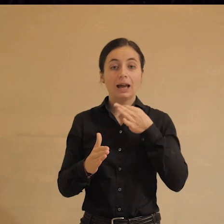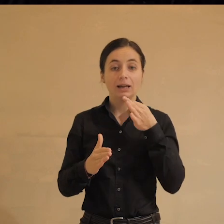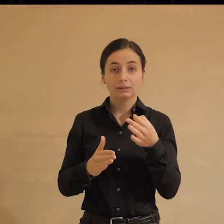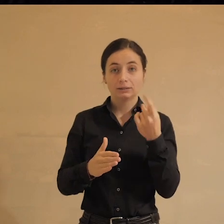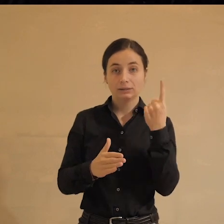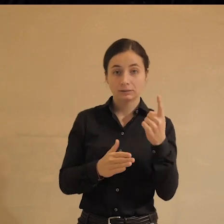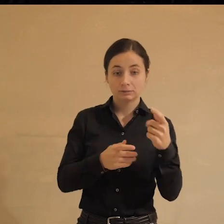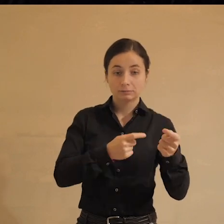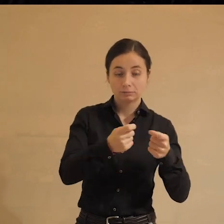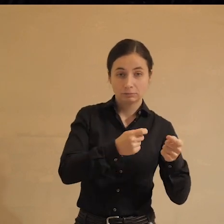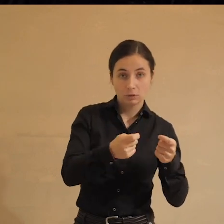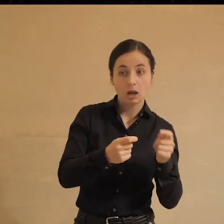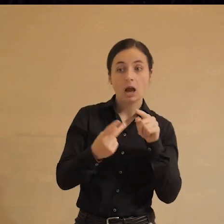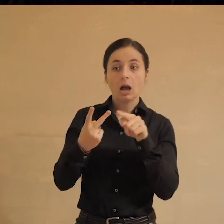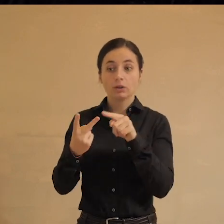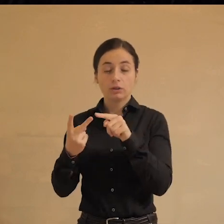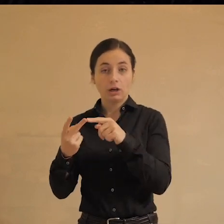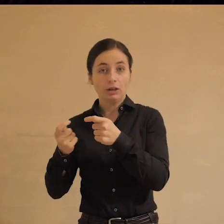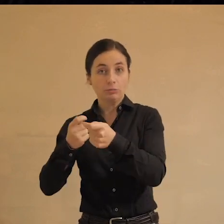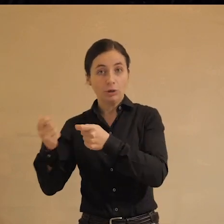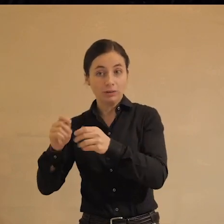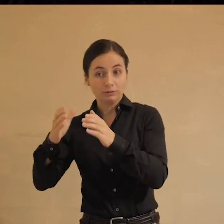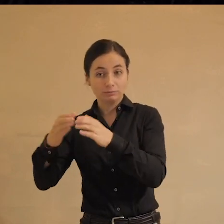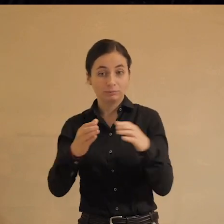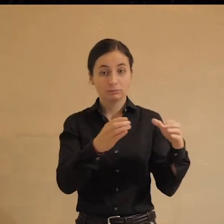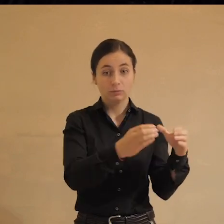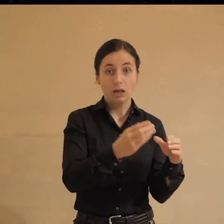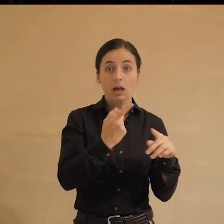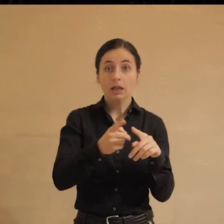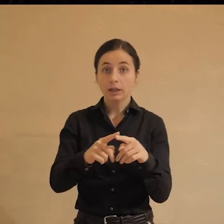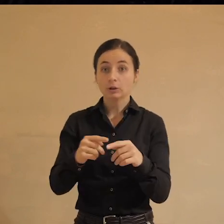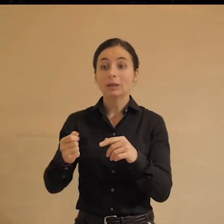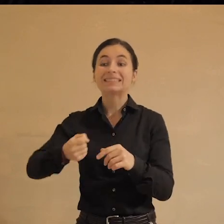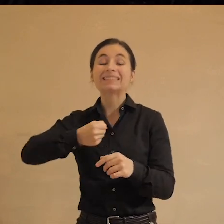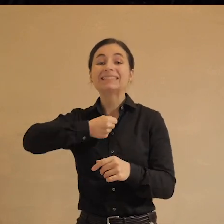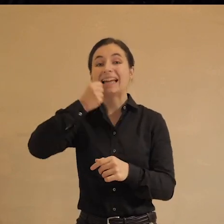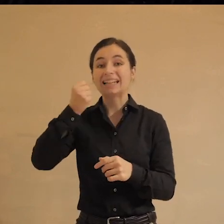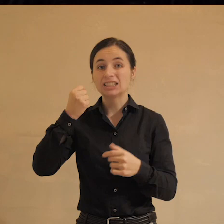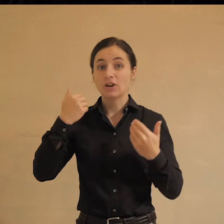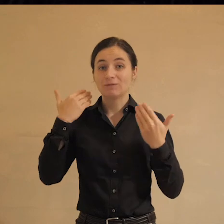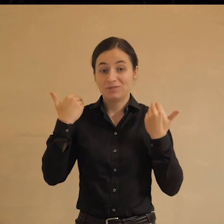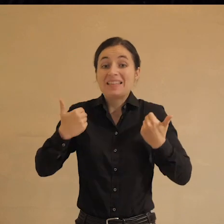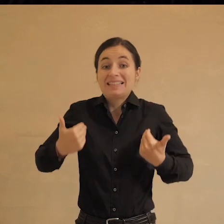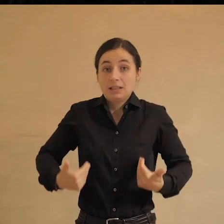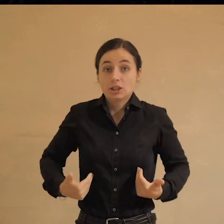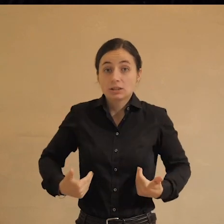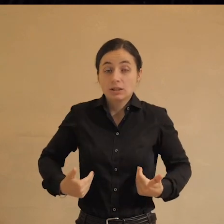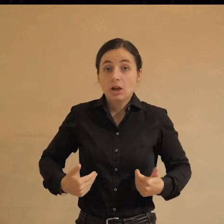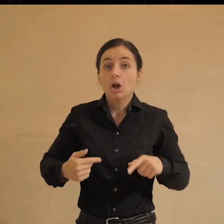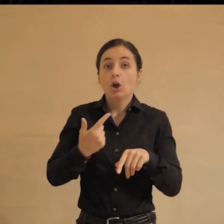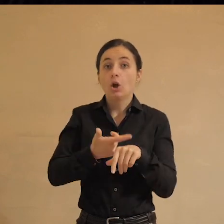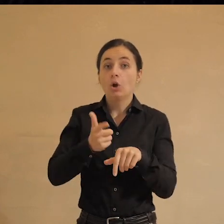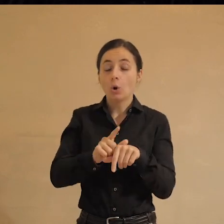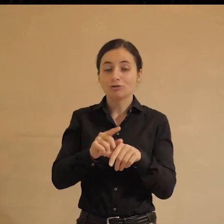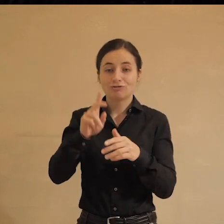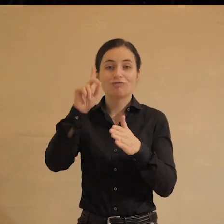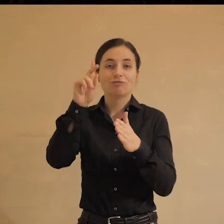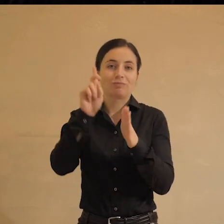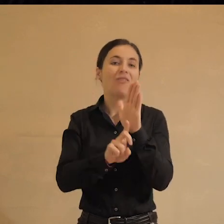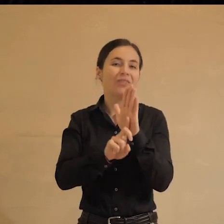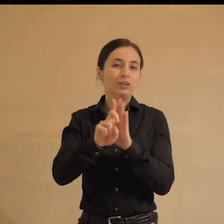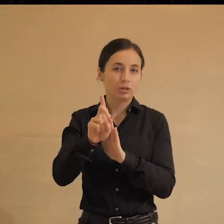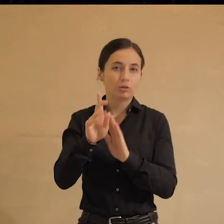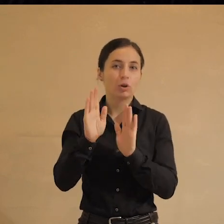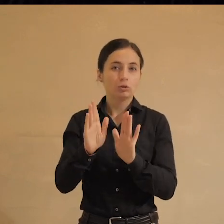набор управленцев, за другую часть – другой набор управленцев, которые, во-первых, старше физически, во-вторых, очень сильно выцерквленные, как у нас